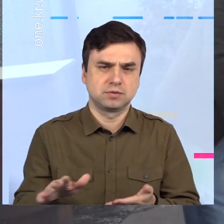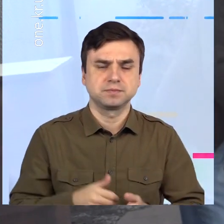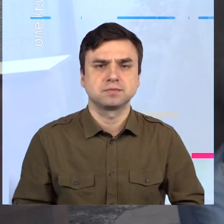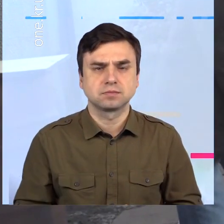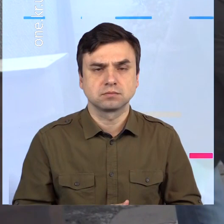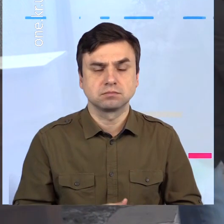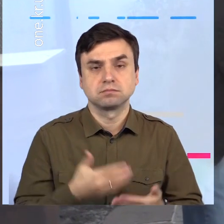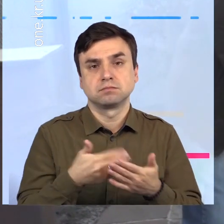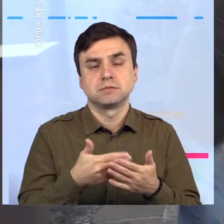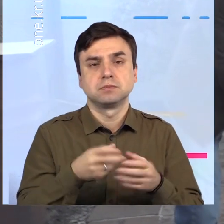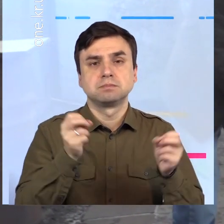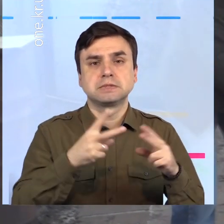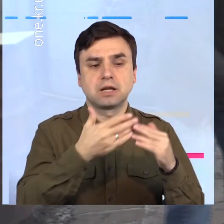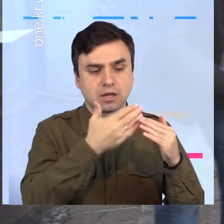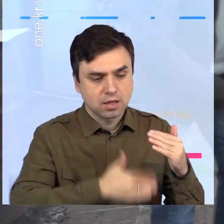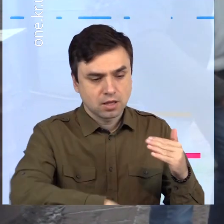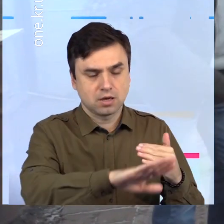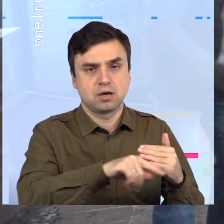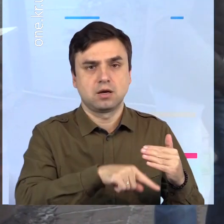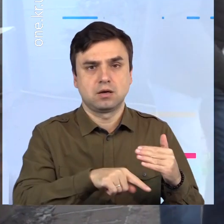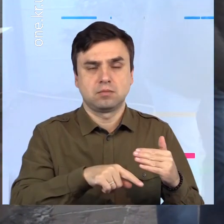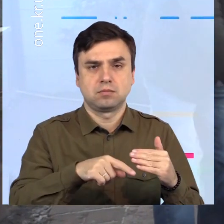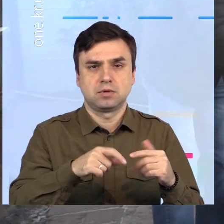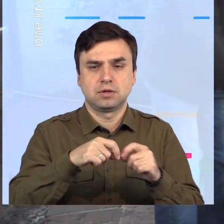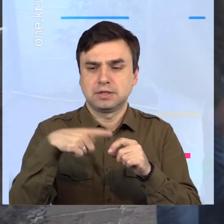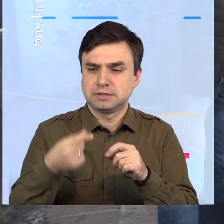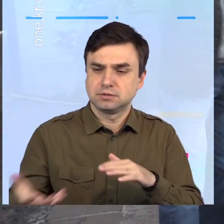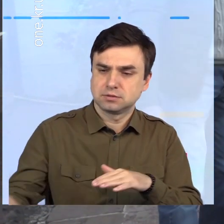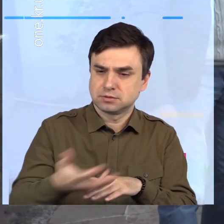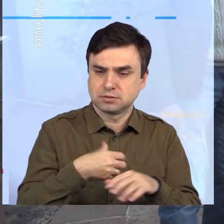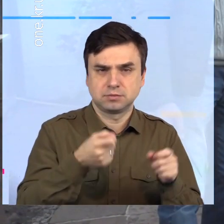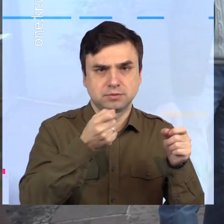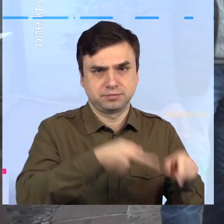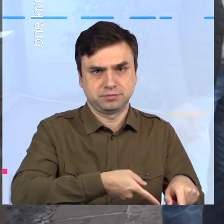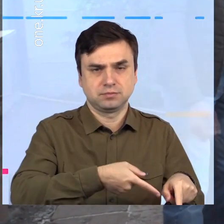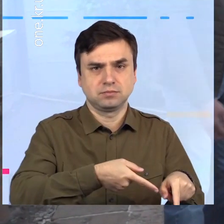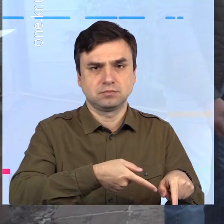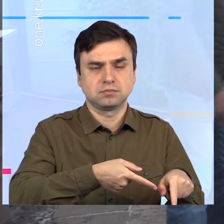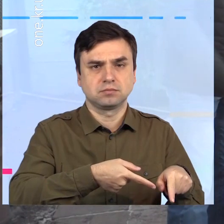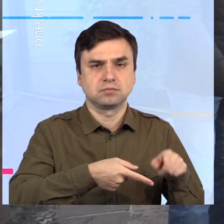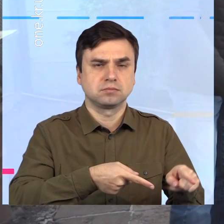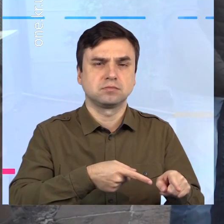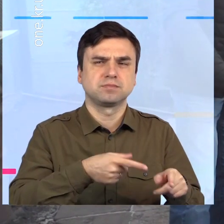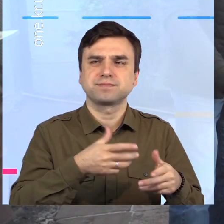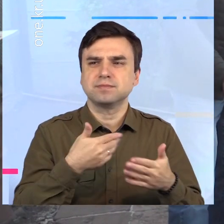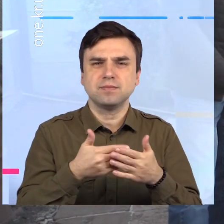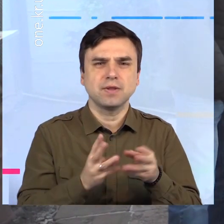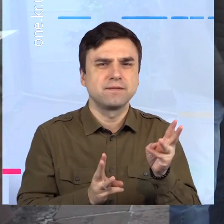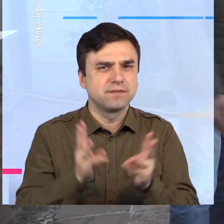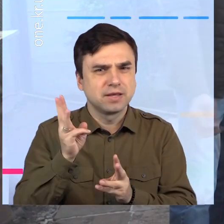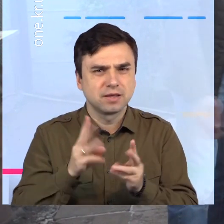от з капустних ях, накрита була ткані, відкривається, тут вже переробований матеріал, тобто ветки,